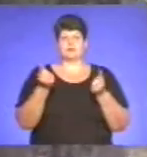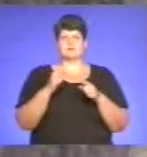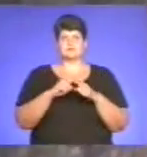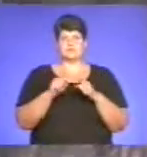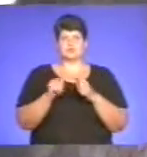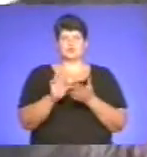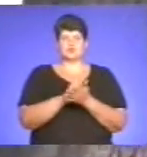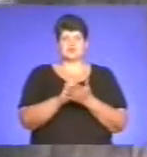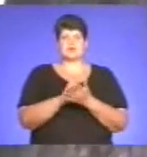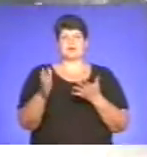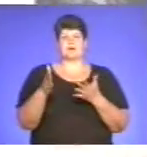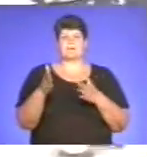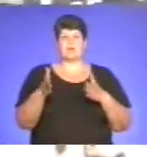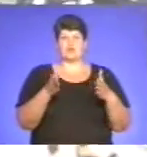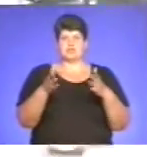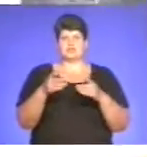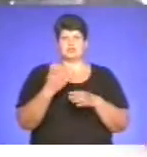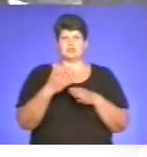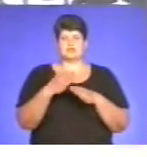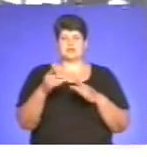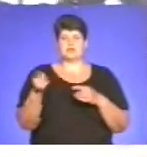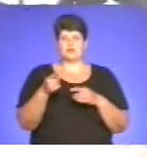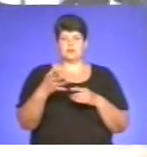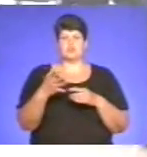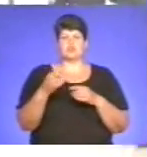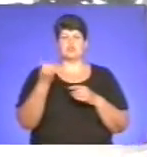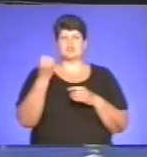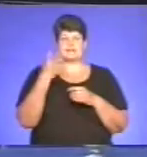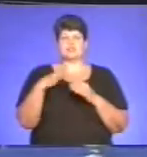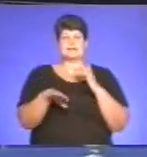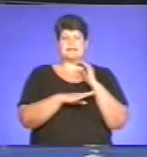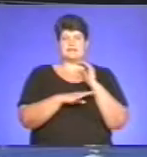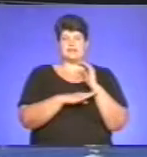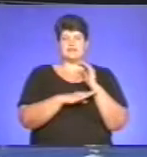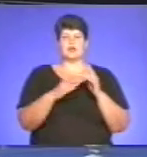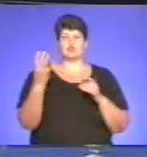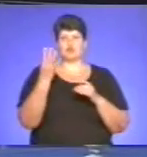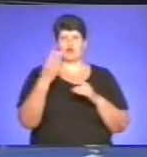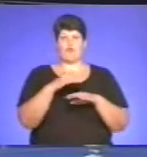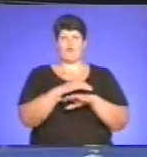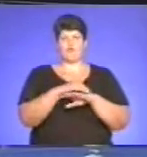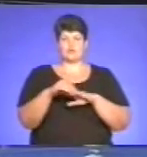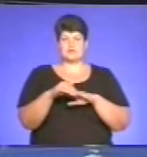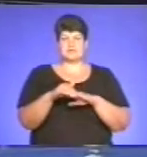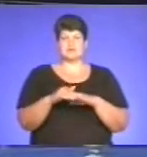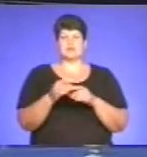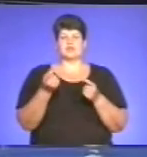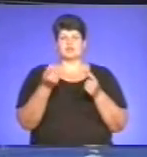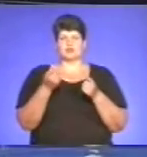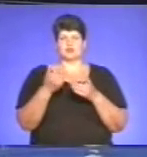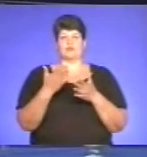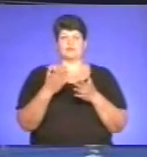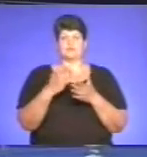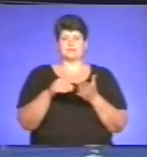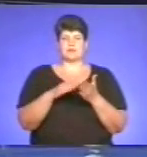розчистили проїжджі частини Тернополя від 14 повалених дерев та на 4 вулицях. Ліквідували часткове підтоплення на